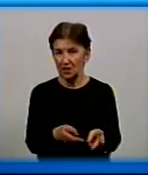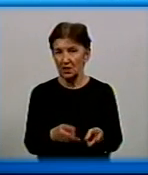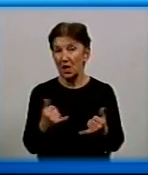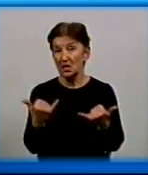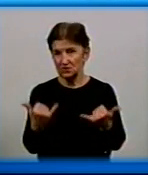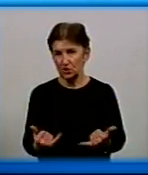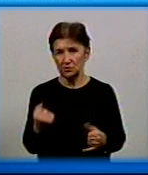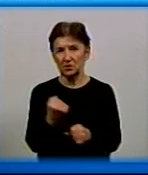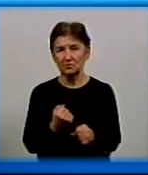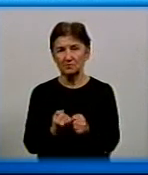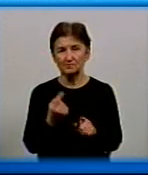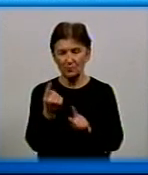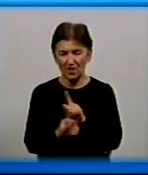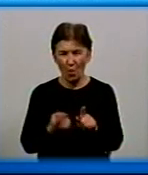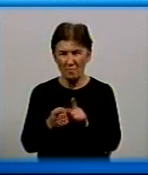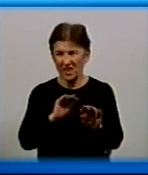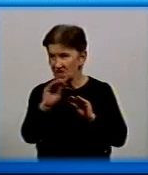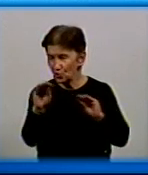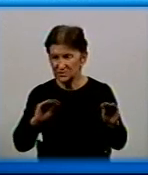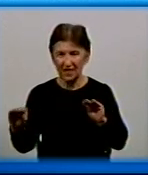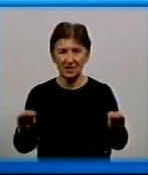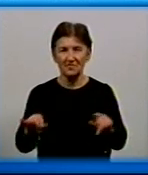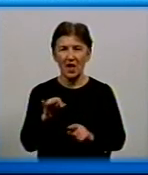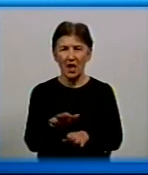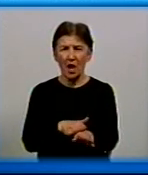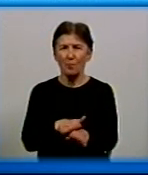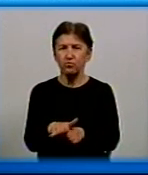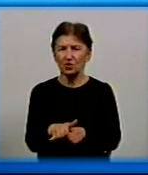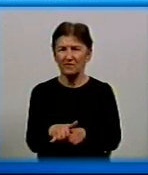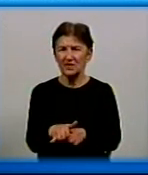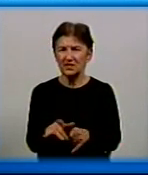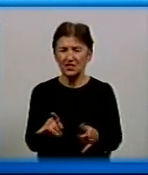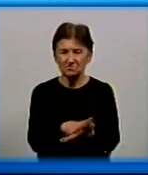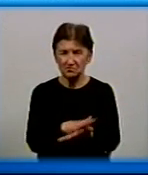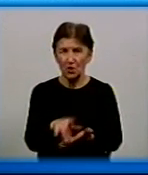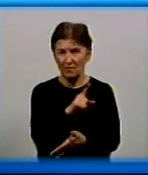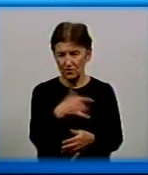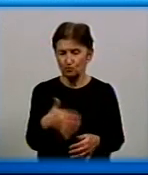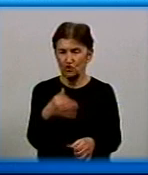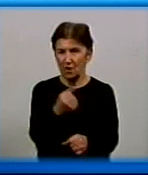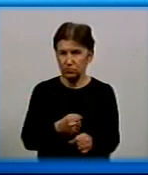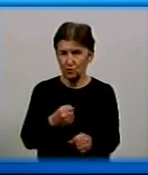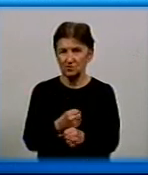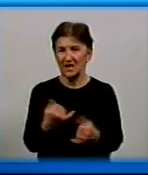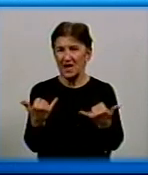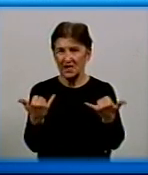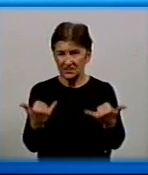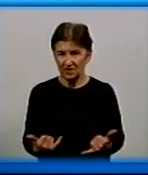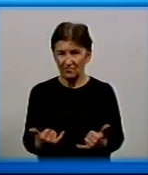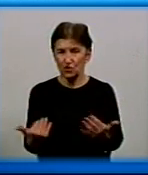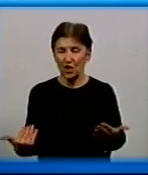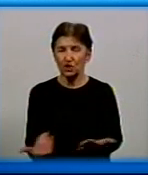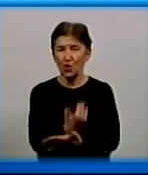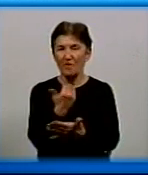зараз працюємо, теплообмінники встановили, і провели наладку цих котлів, і вони вже працюють, і сьогодні нову автоматику там